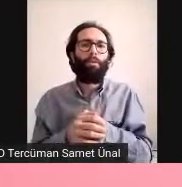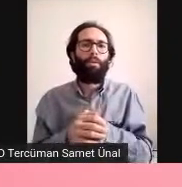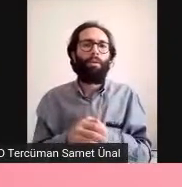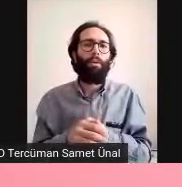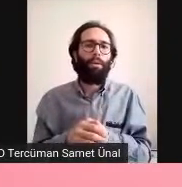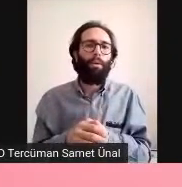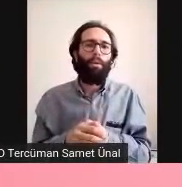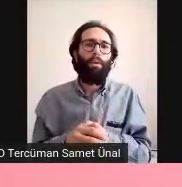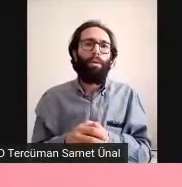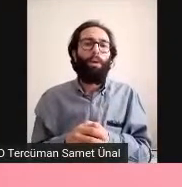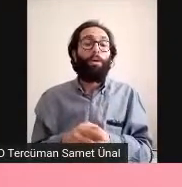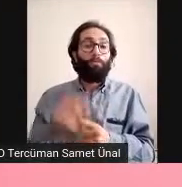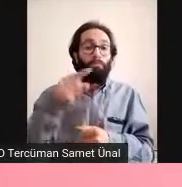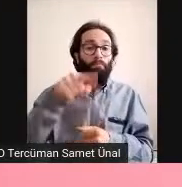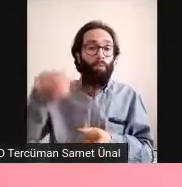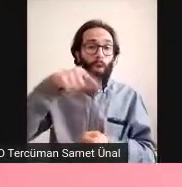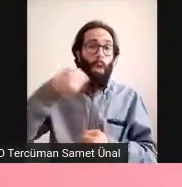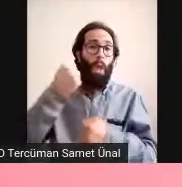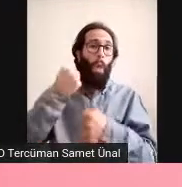Şimdi görevi şu.